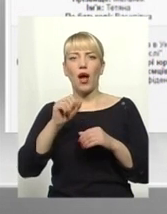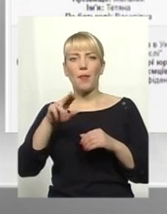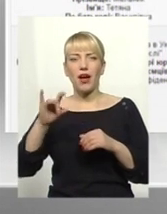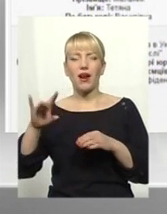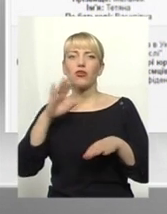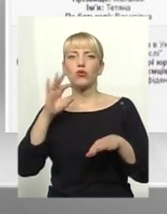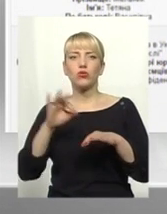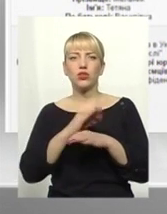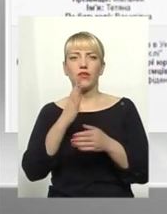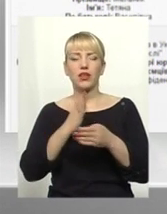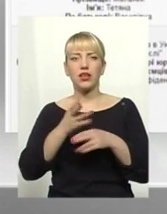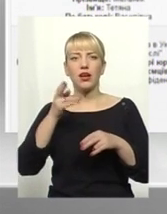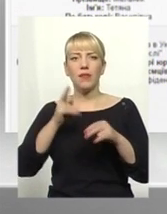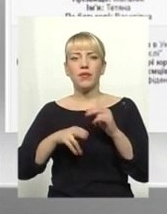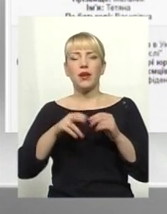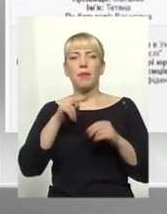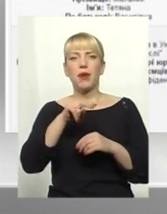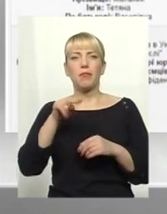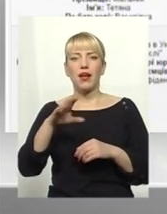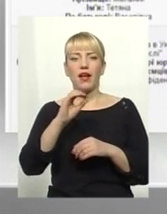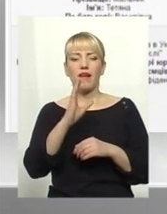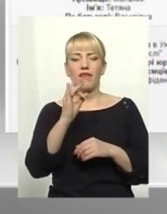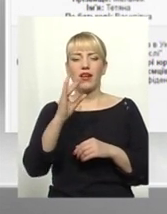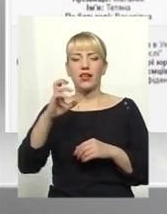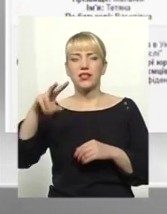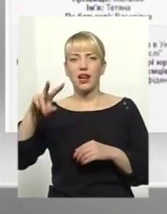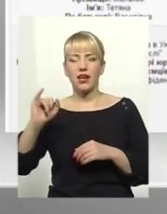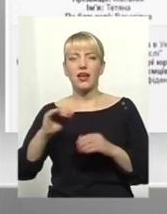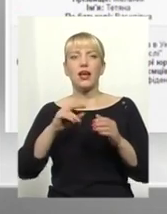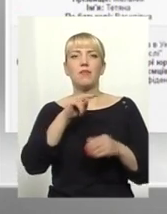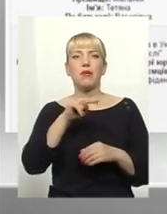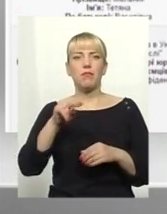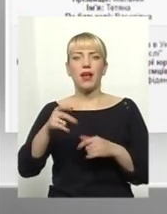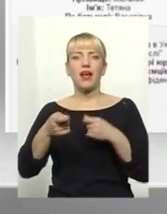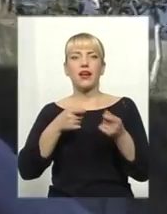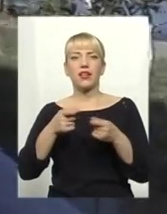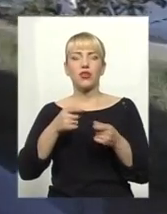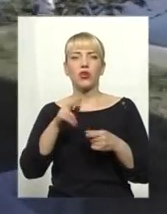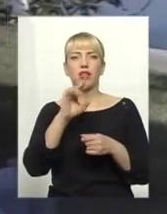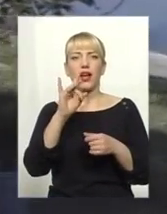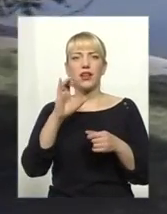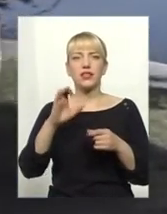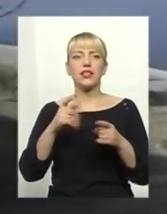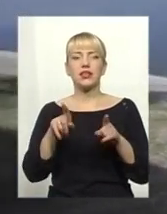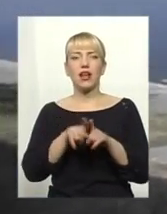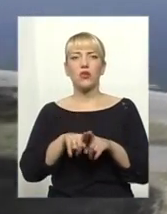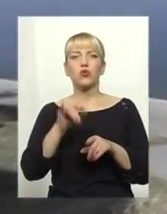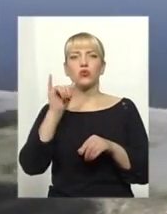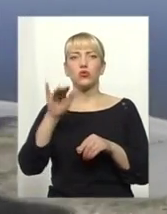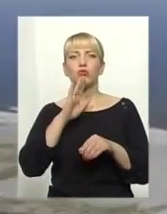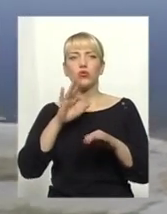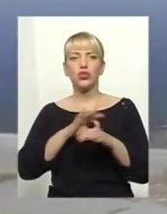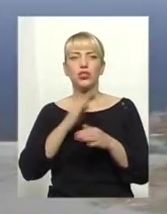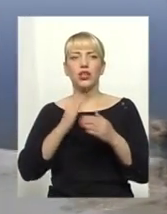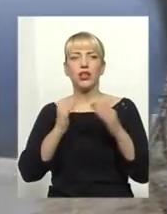кінцевим власником ПП «Еверслі» і ПП «Ринок Дарсон». А ще у власності дружини незавершений дім в олітній місцині поблизу